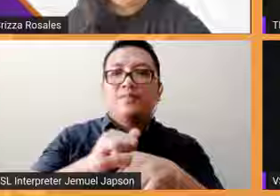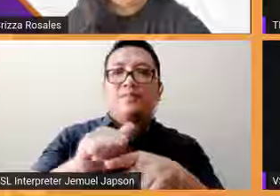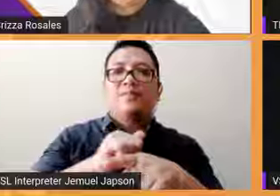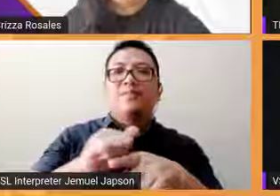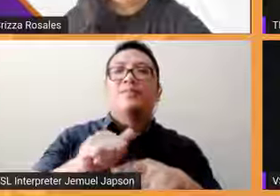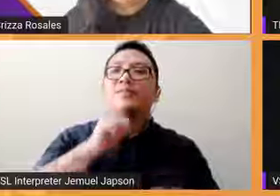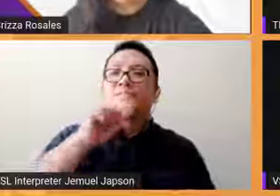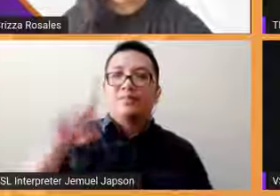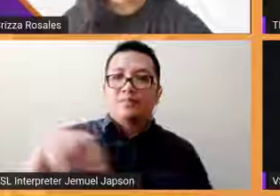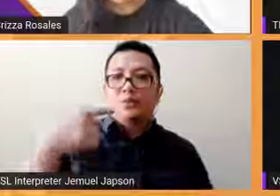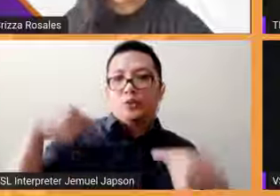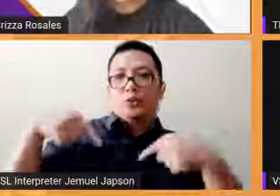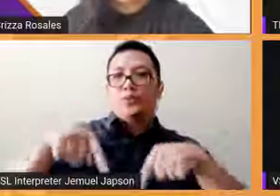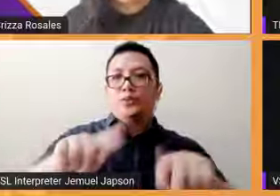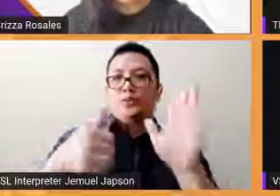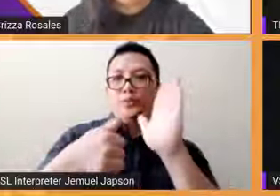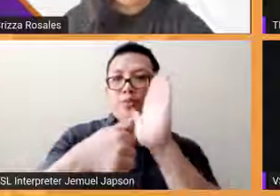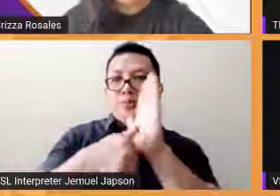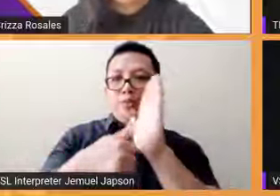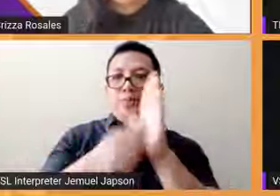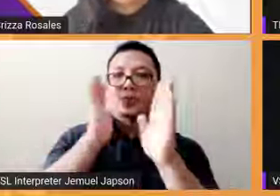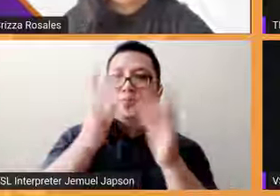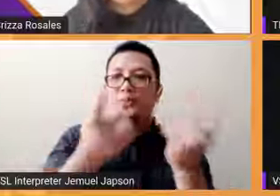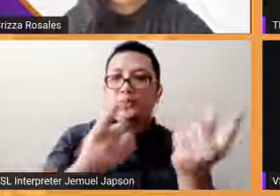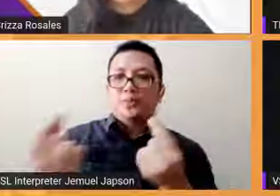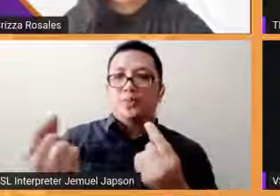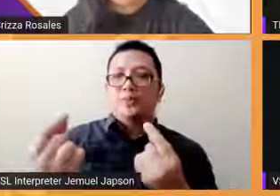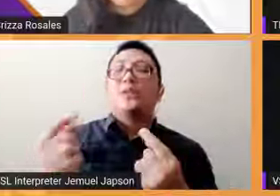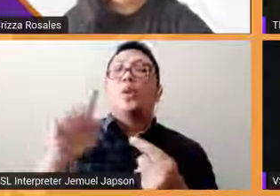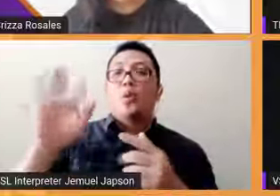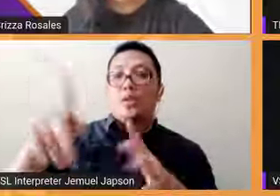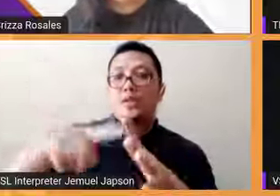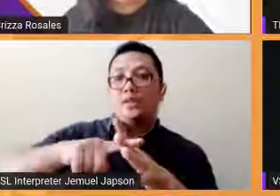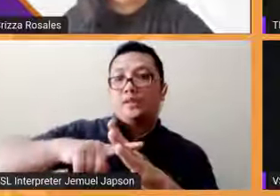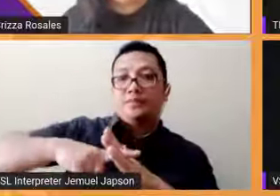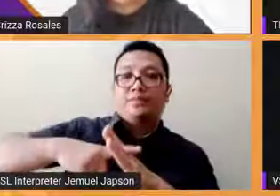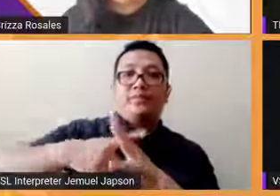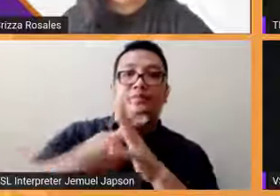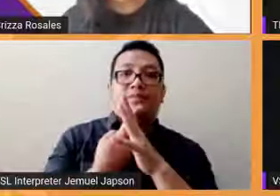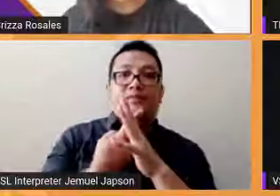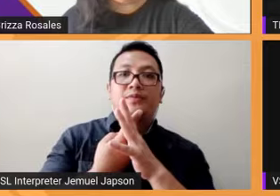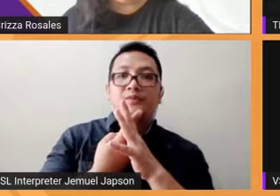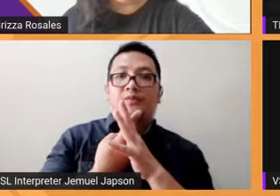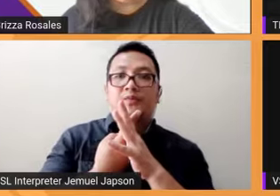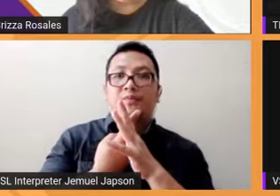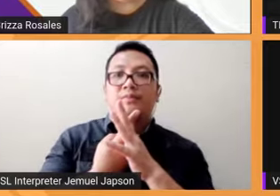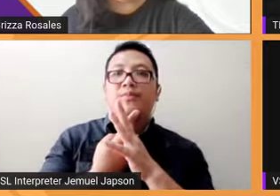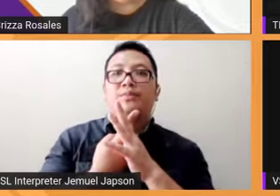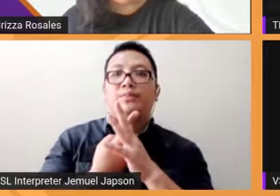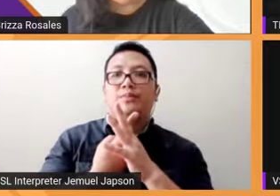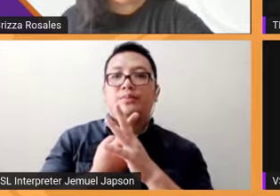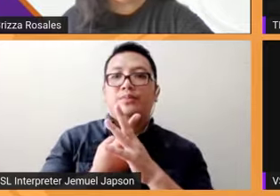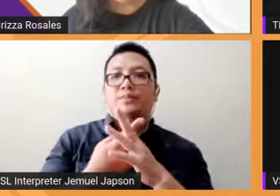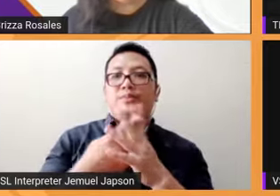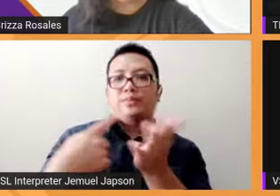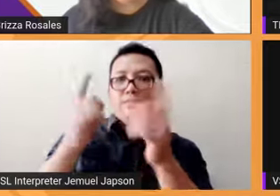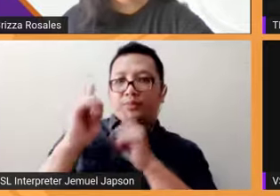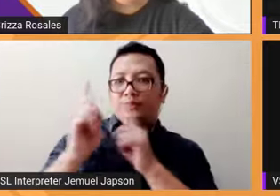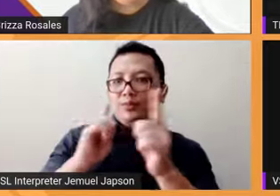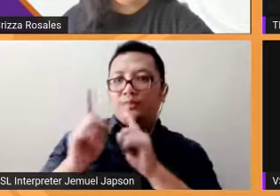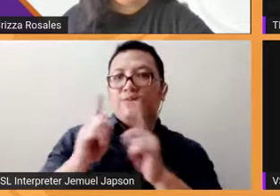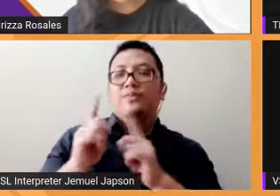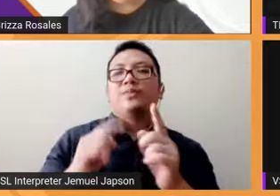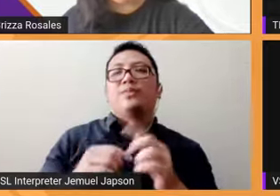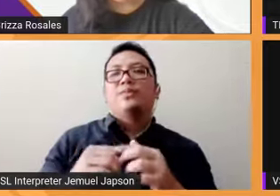pagpanahon ng eleksyon gagawin parang i-start up o i-jump start yung mga conversations like this kahit